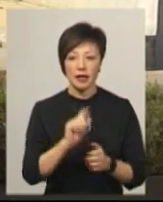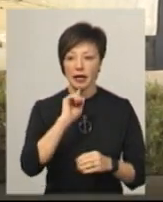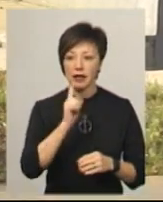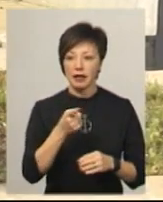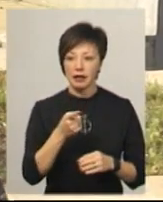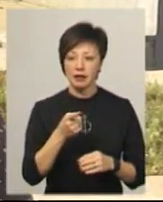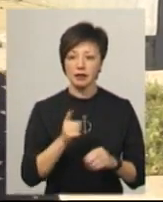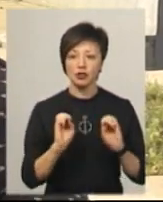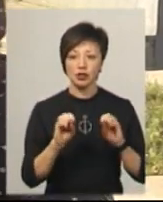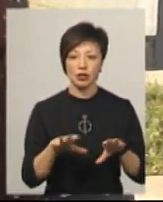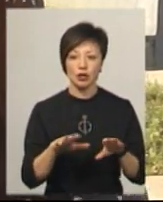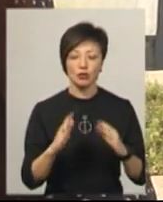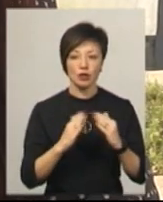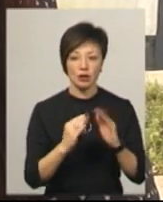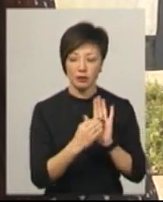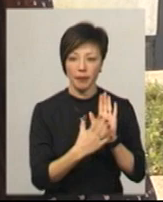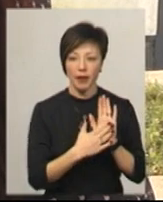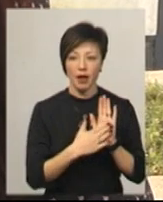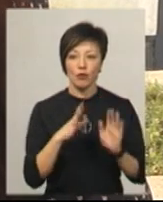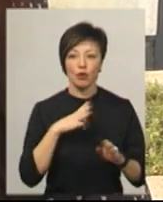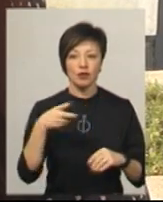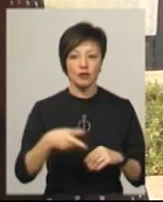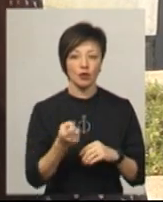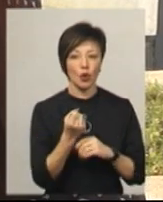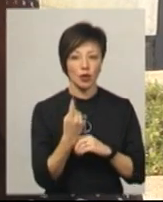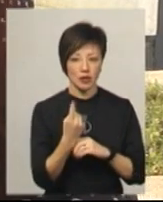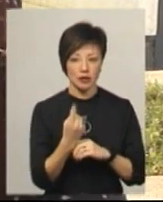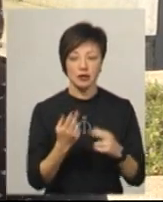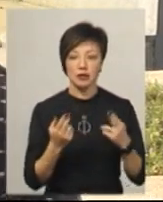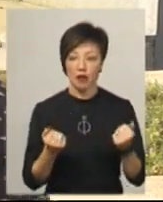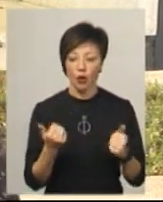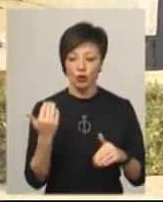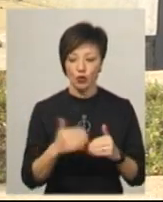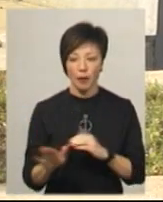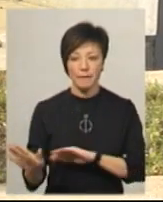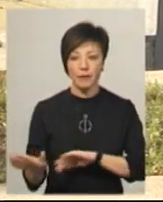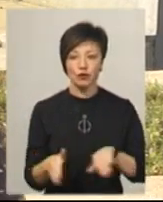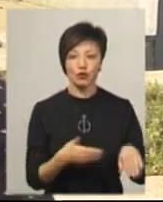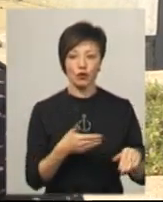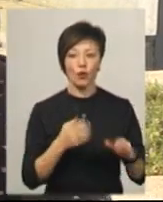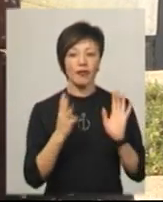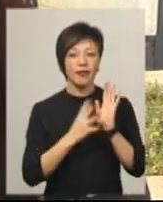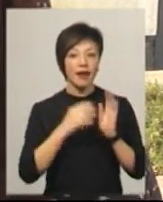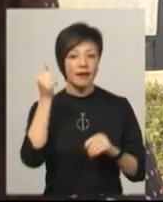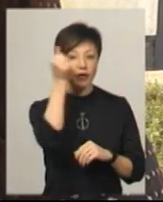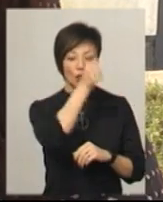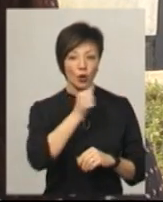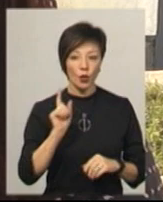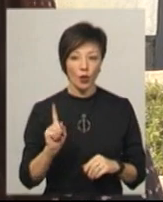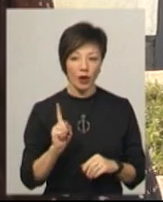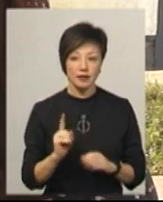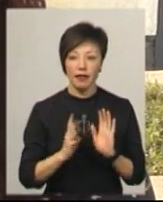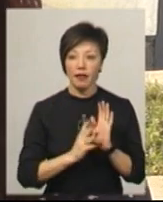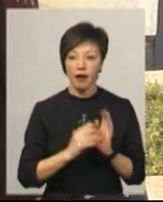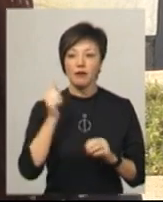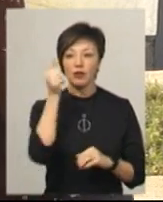здачі будинку писалося одиннадцятий рік. Так, вже пройшло просрочно дев'ять років. За дев'ять років,